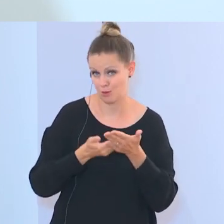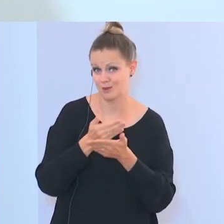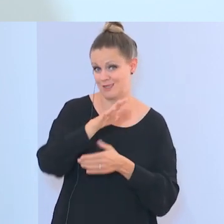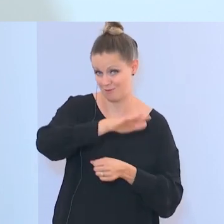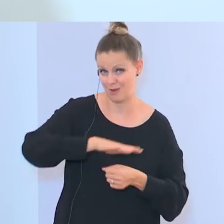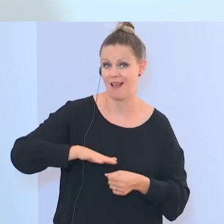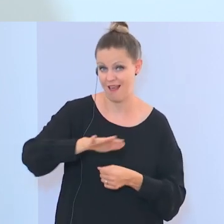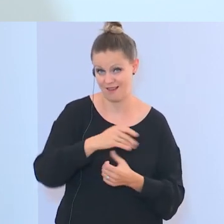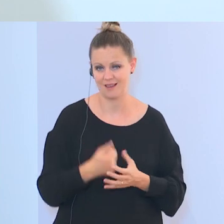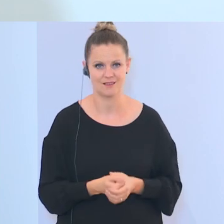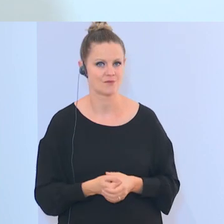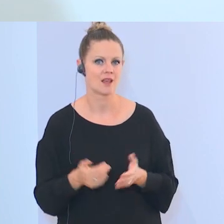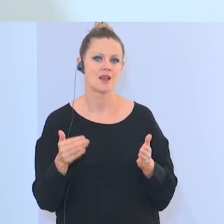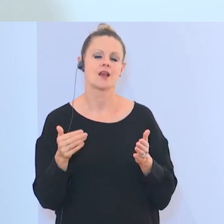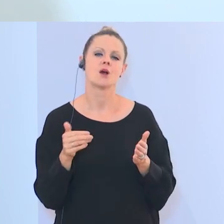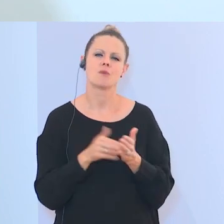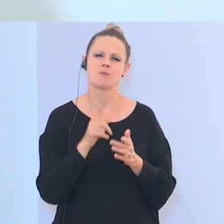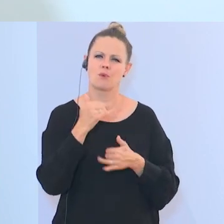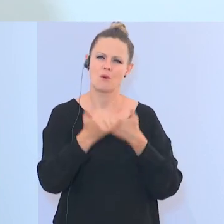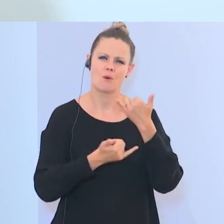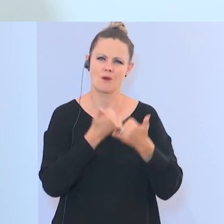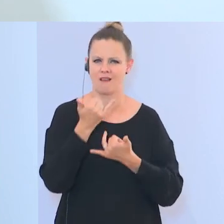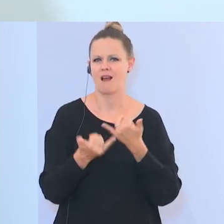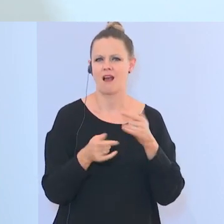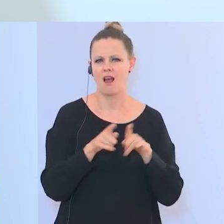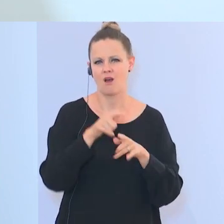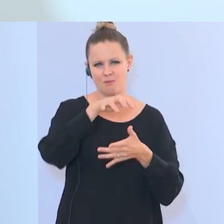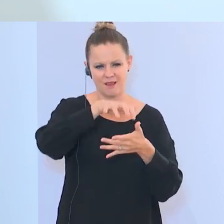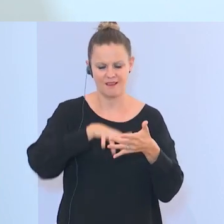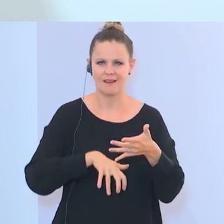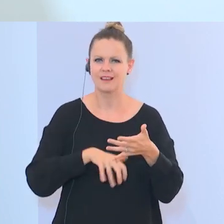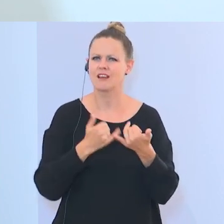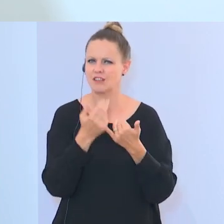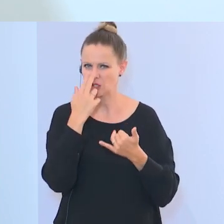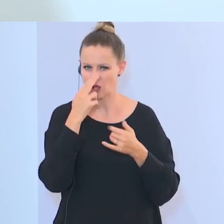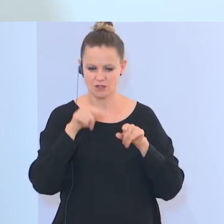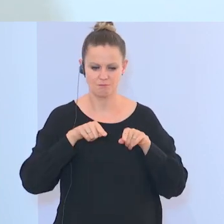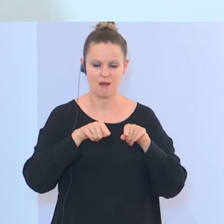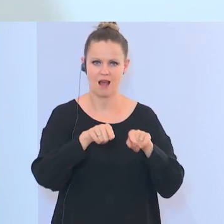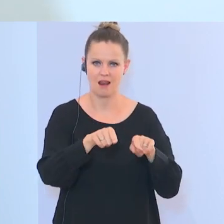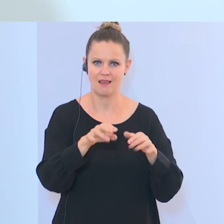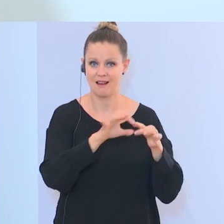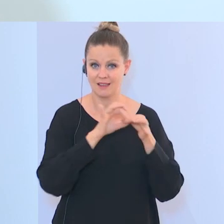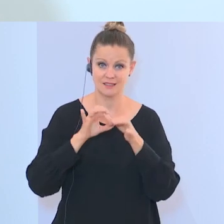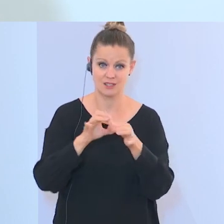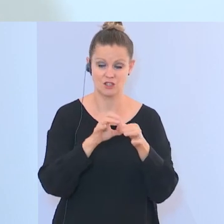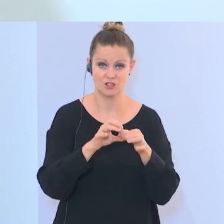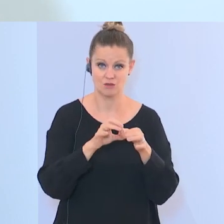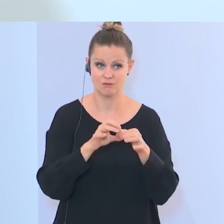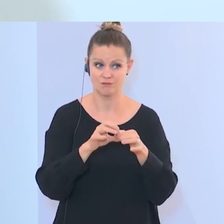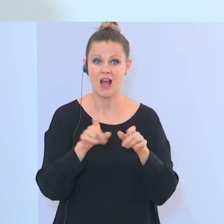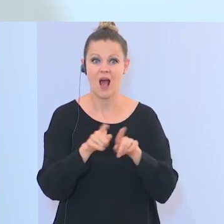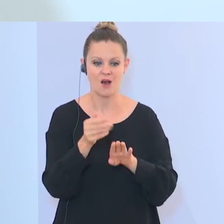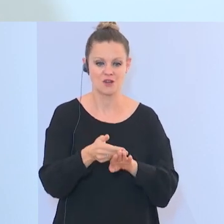Es braucht einen jährlichen Bericht auch zur Entstehung von Parallelgesellschaften, ein Frühwarnsystem für